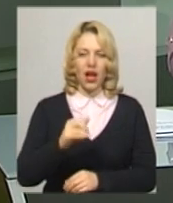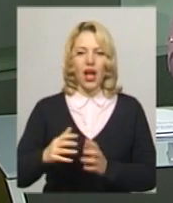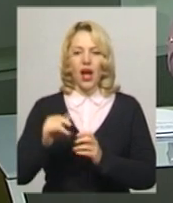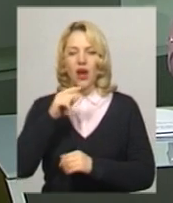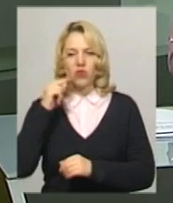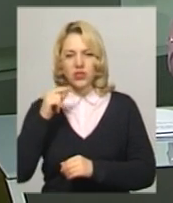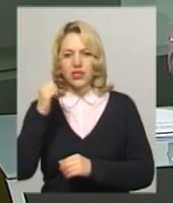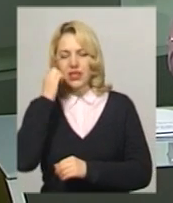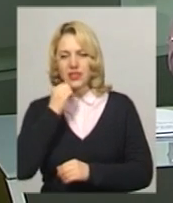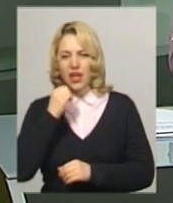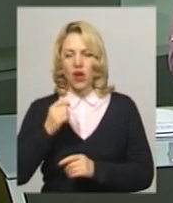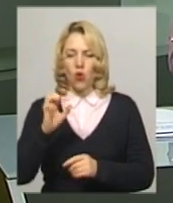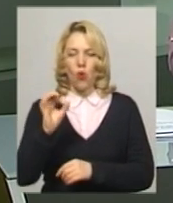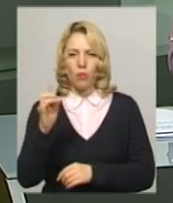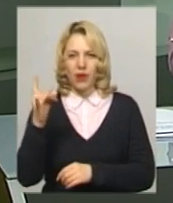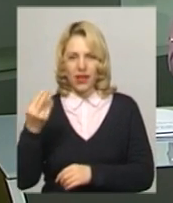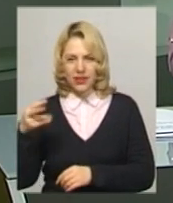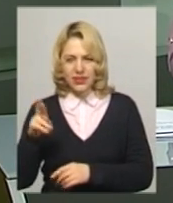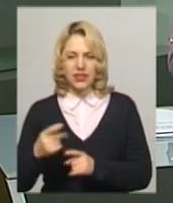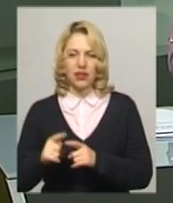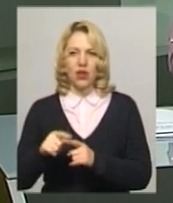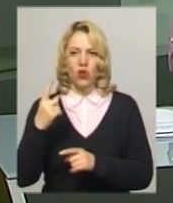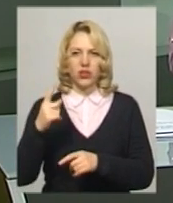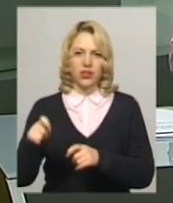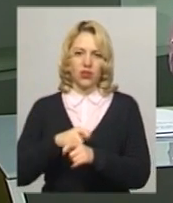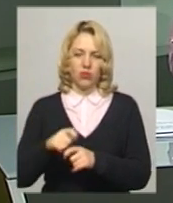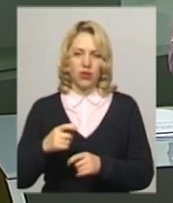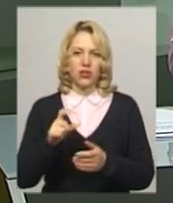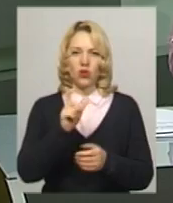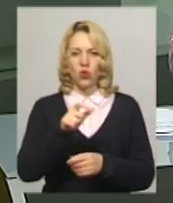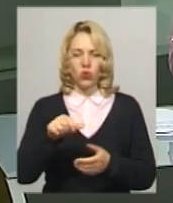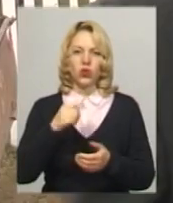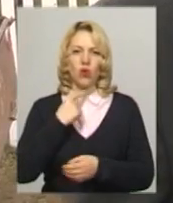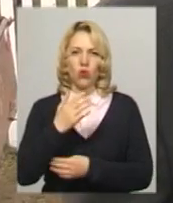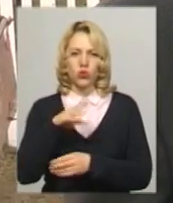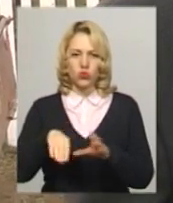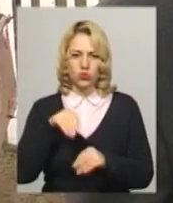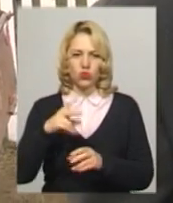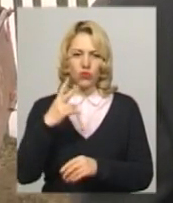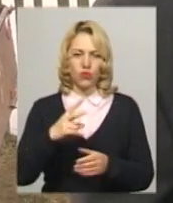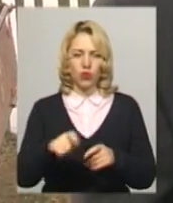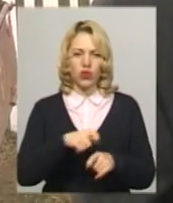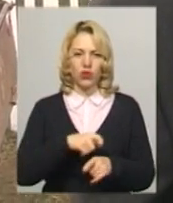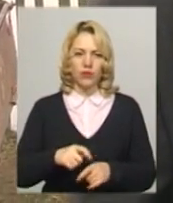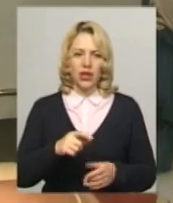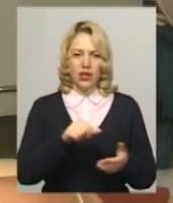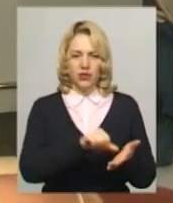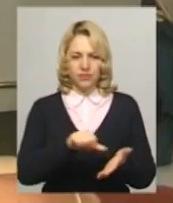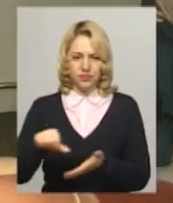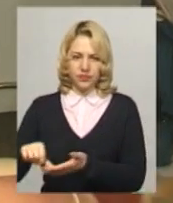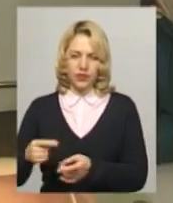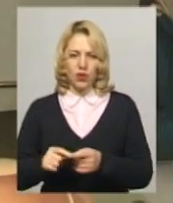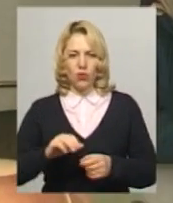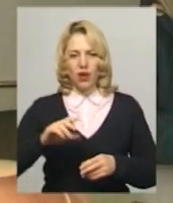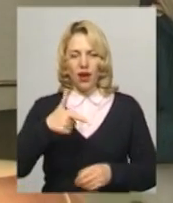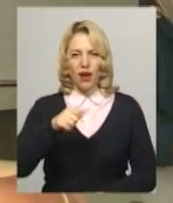відмежована вістані у півтора кілометри. Люди голосують у двох дільницях. Це подружжя Олексія і Людмила Галкіних.